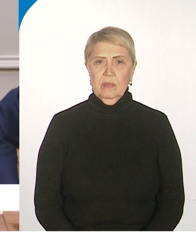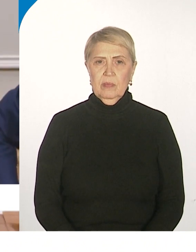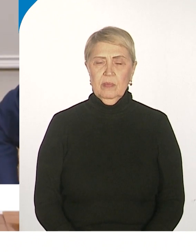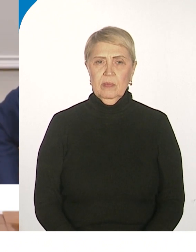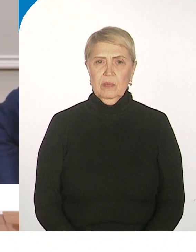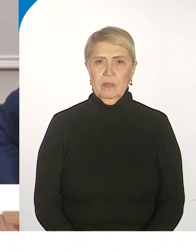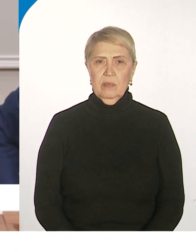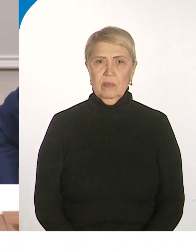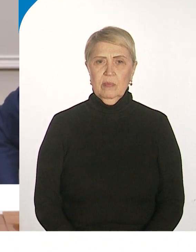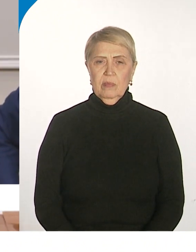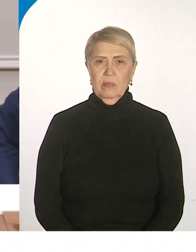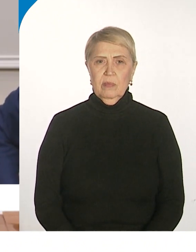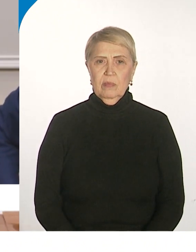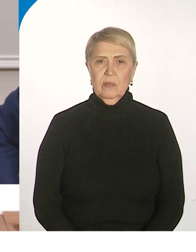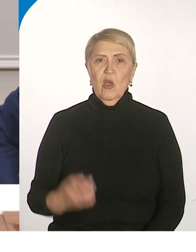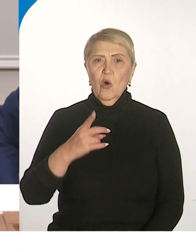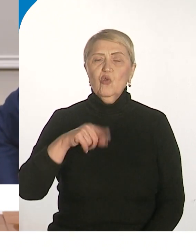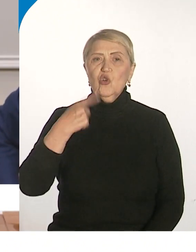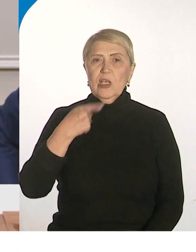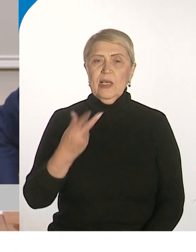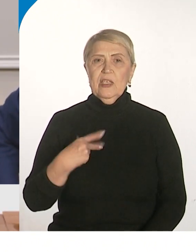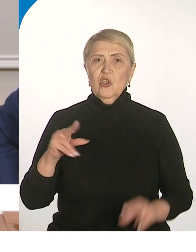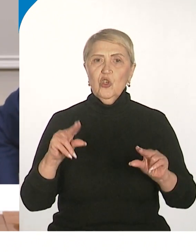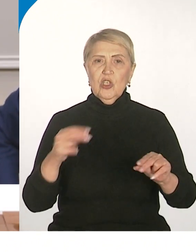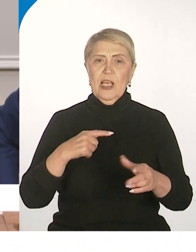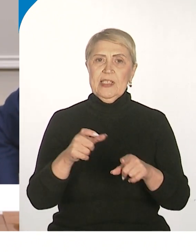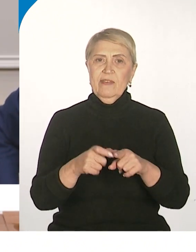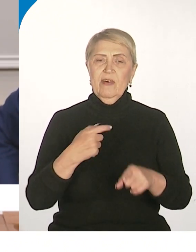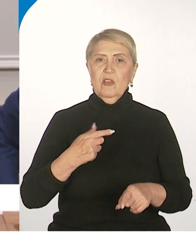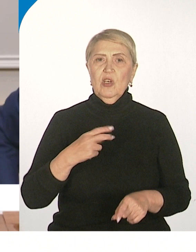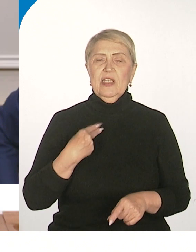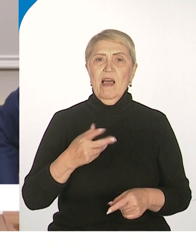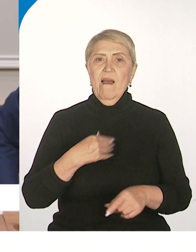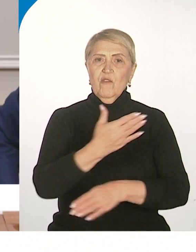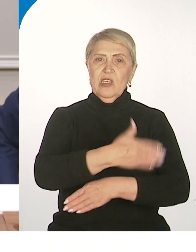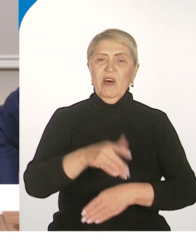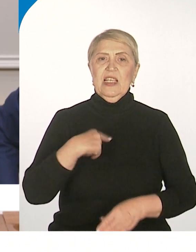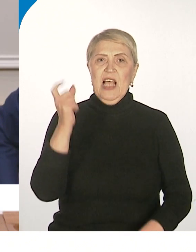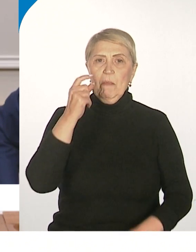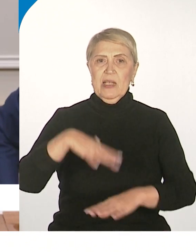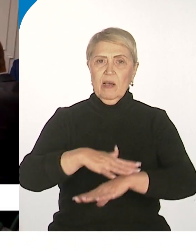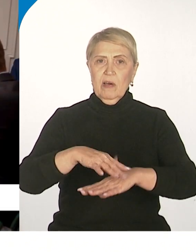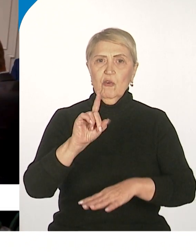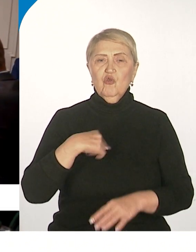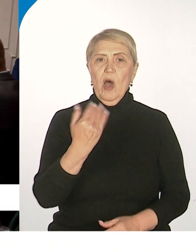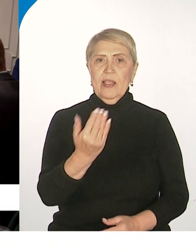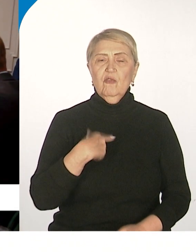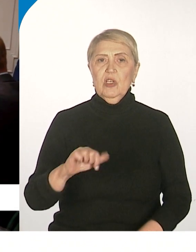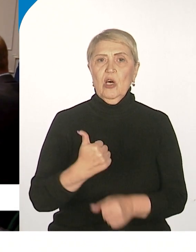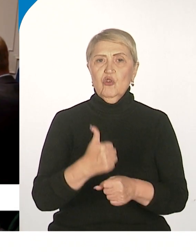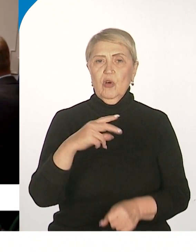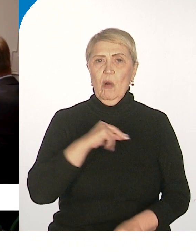сказать справедливые слова в адрес Хабаровского края о том, что они хорошо работают. Все